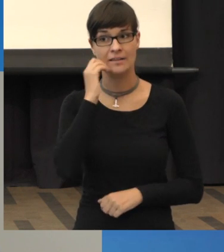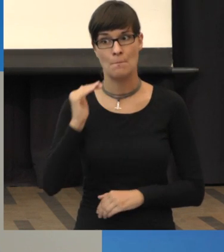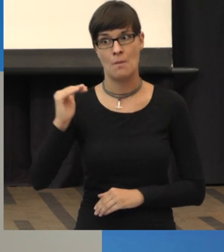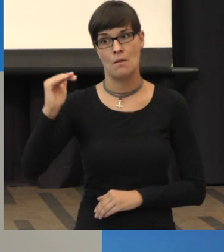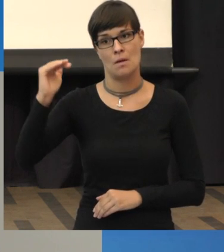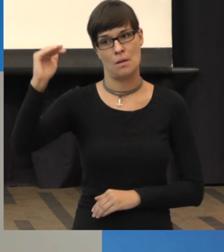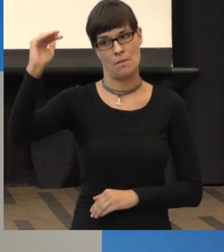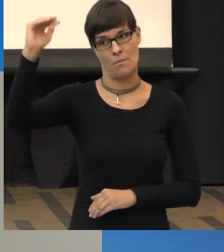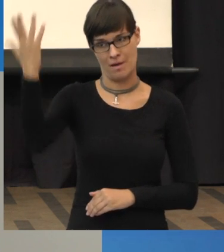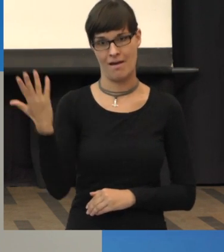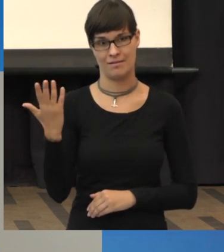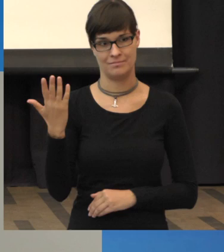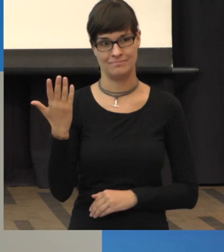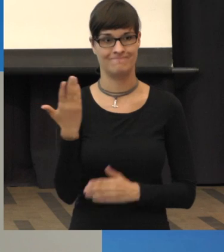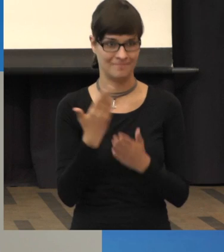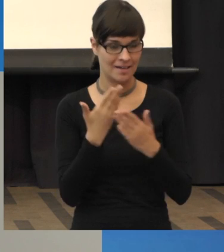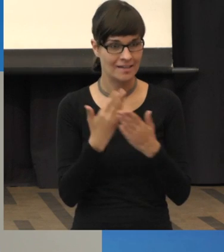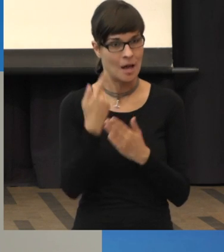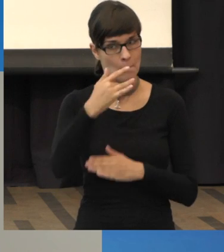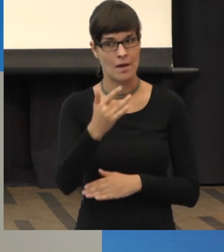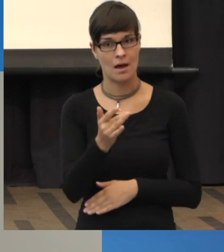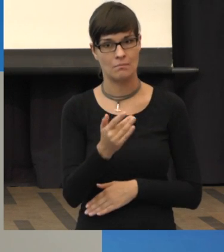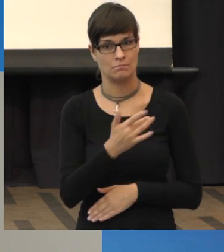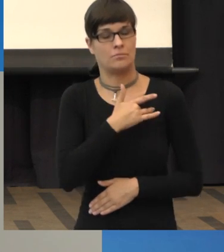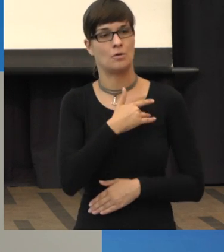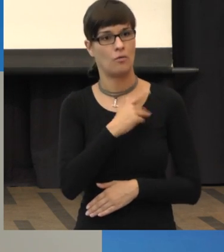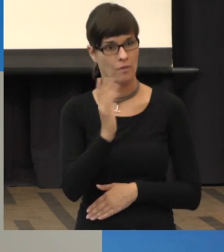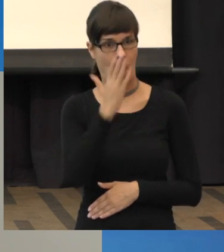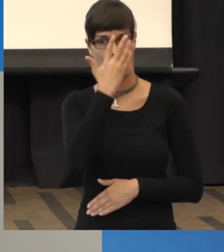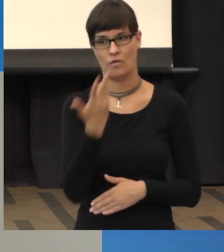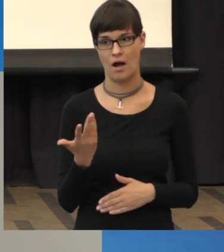gehen vielleicht auch damit kritischer um. Ich denke, ich habe immer früher gehört,